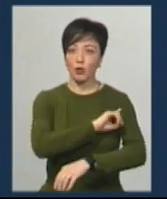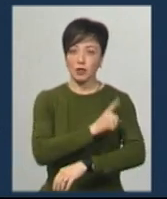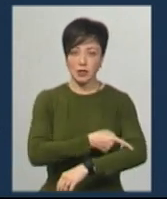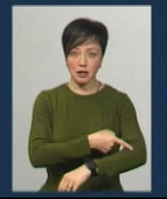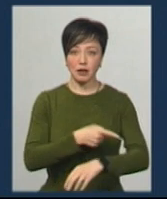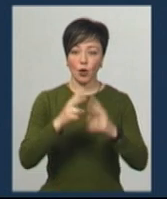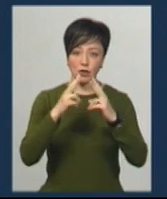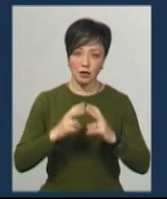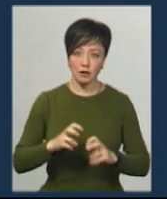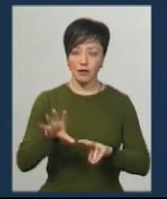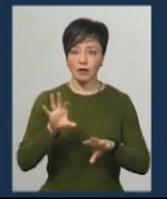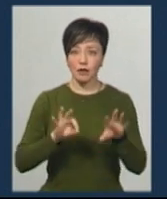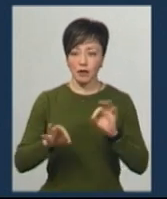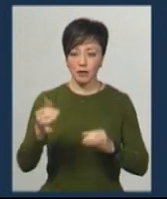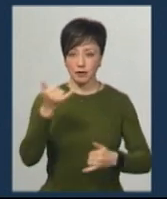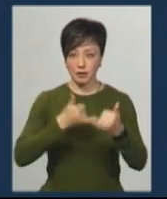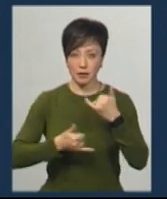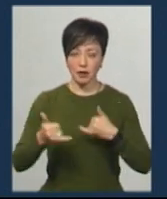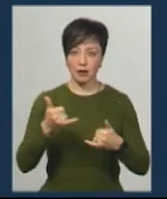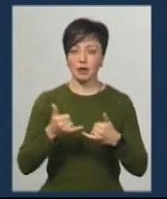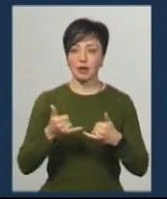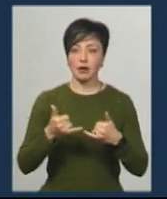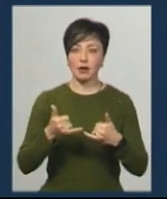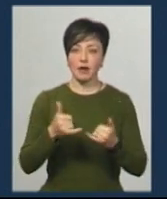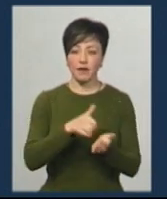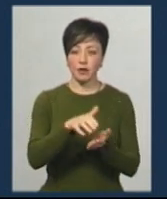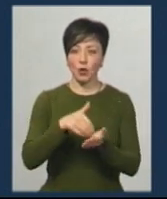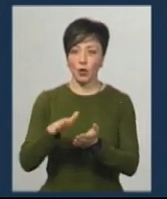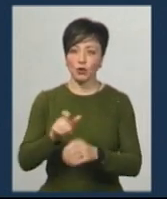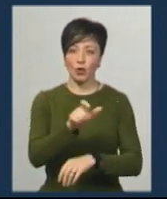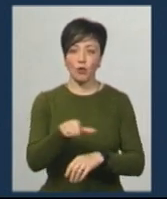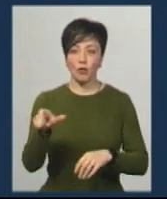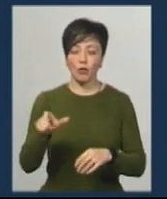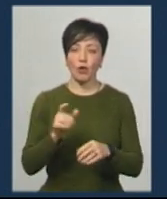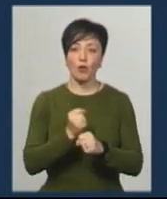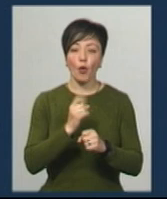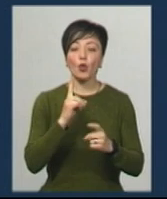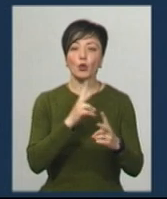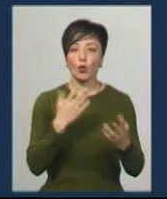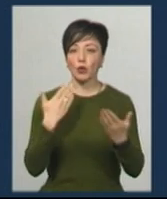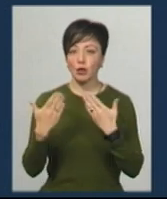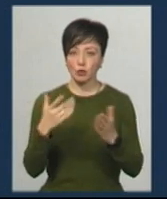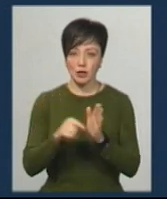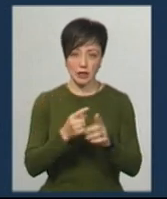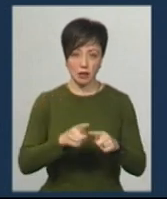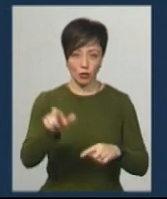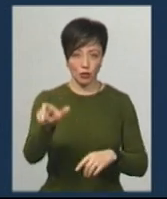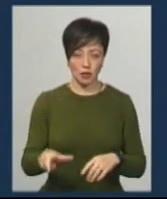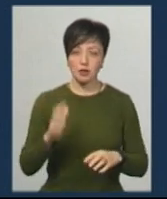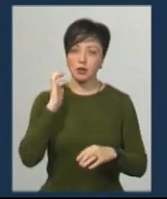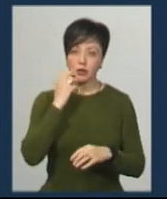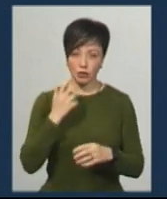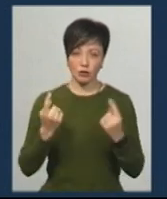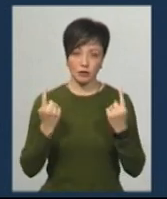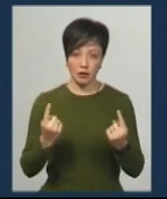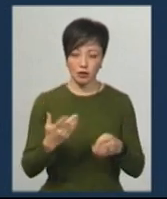розслідування, зараз відбір біоматеріалів. Відсторонюється від роботи всі контактні особи, ті, що тісно контактують. Тобто це серйозний